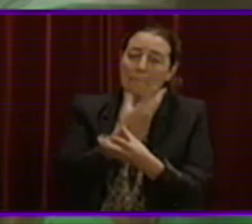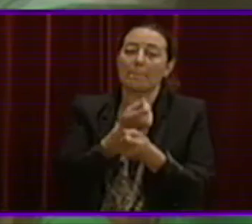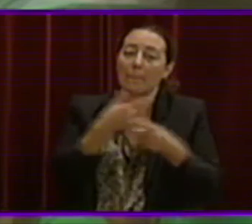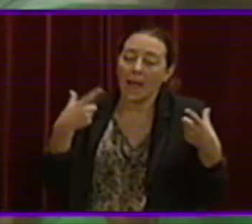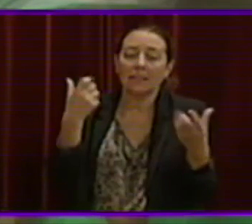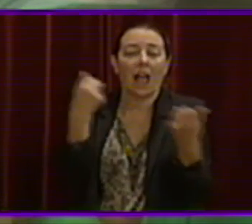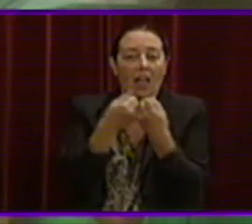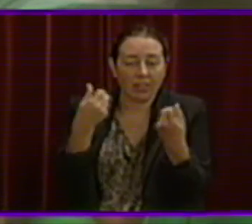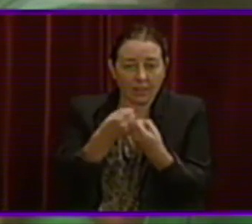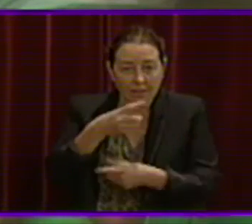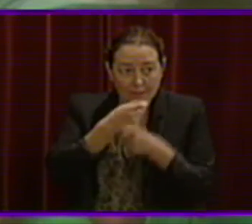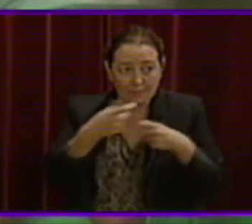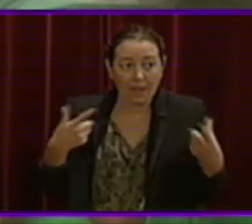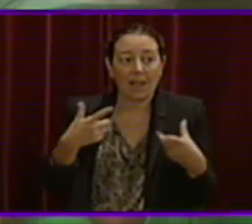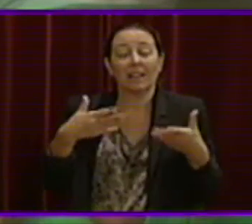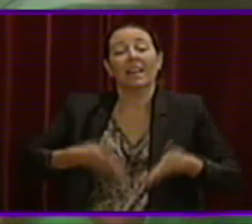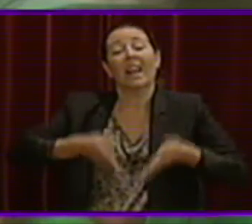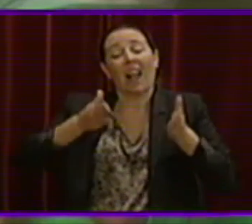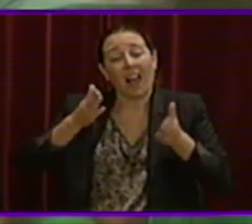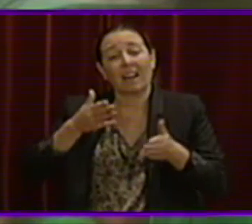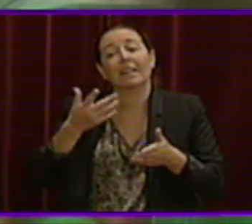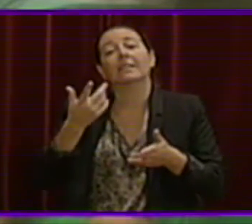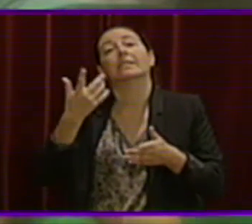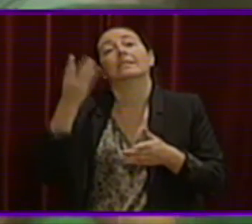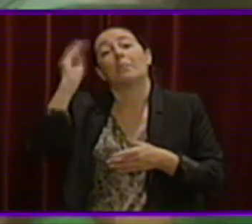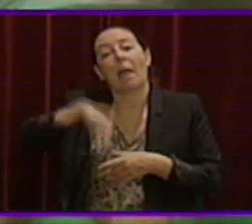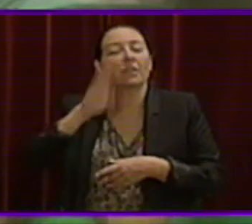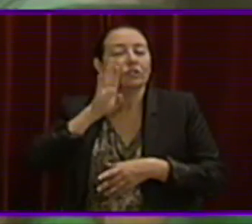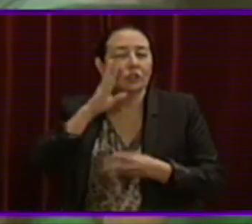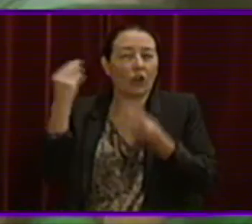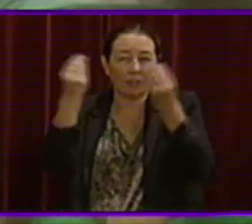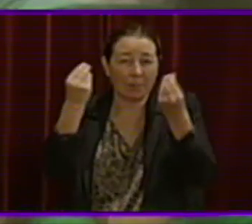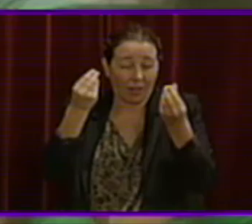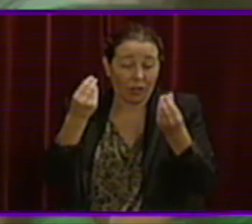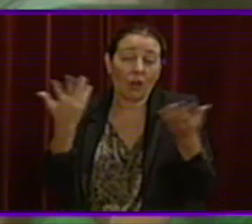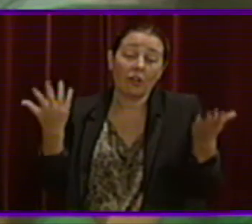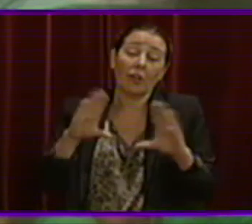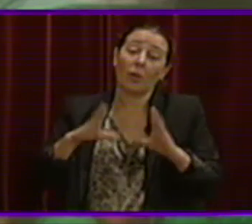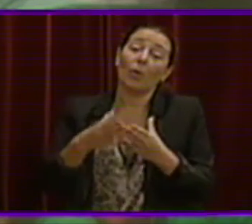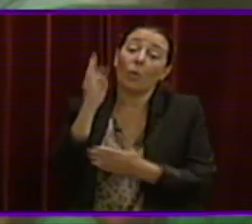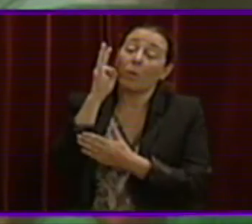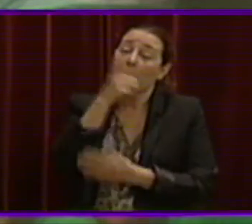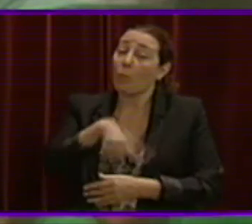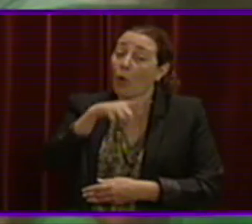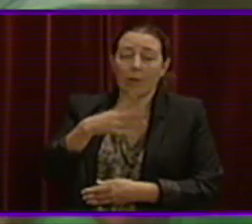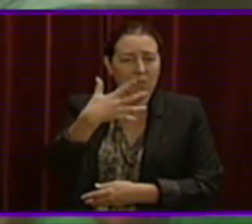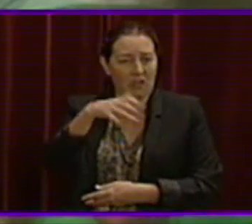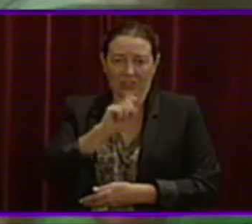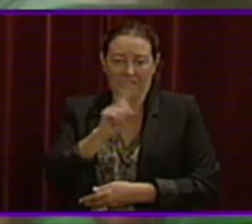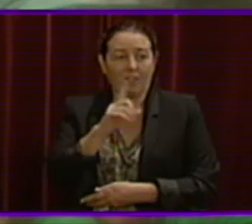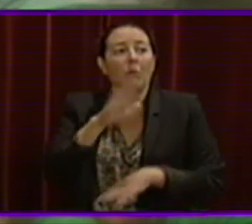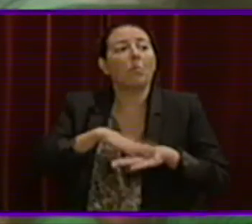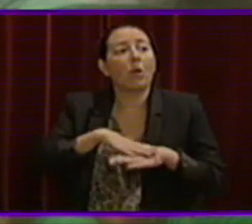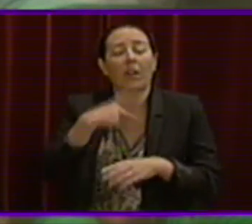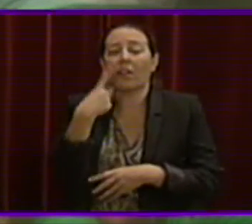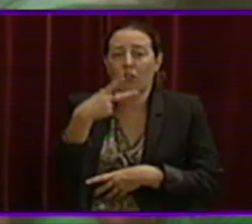accidents, menys morts a les nostres carreteres i sense parlar de la contaminació. Des del grup parlamentari podem no m'entès perquè en algun moment s'ha arribat a dir